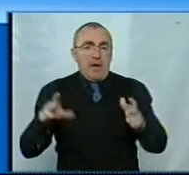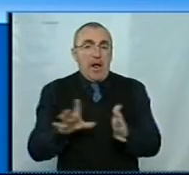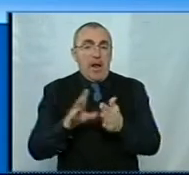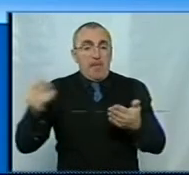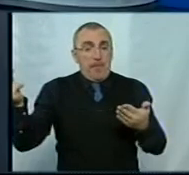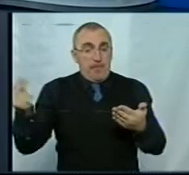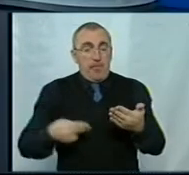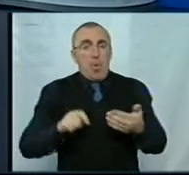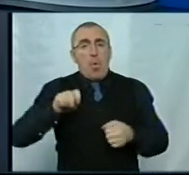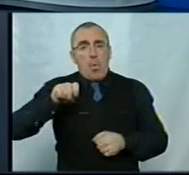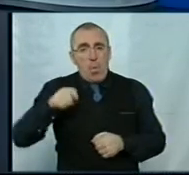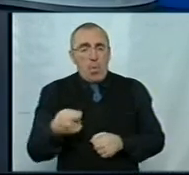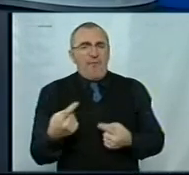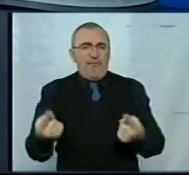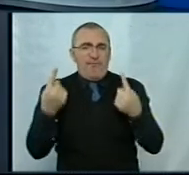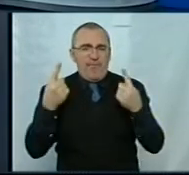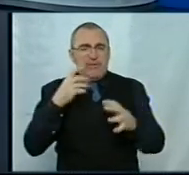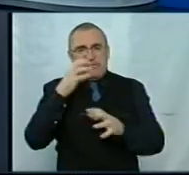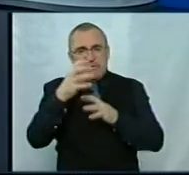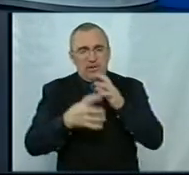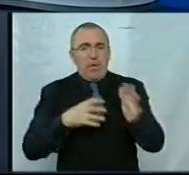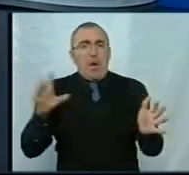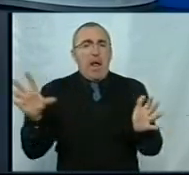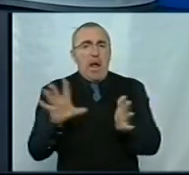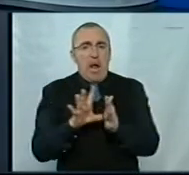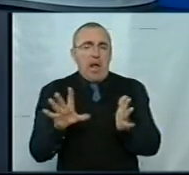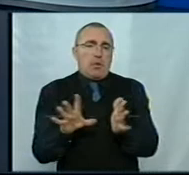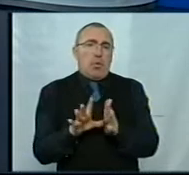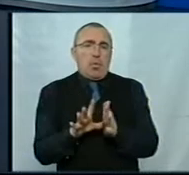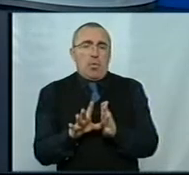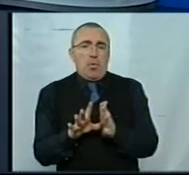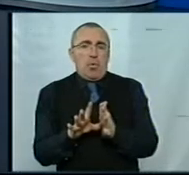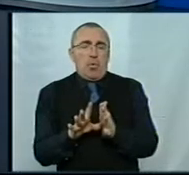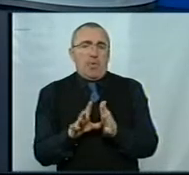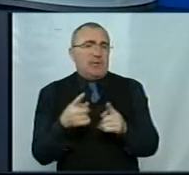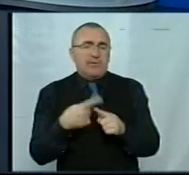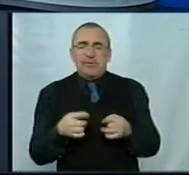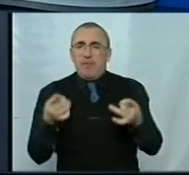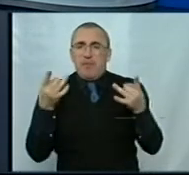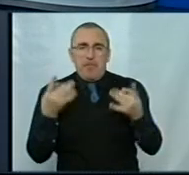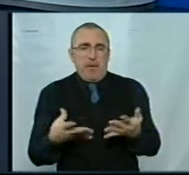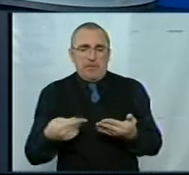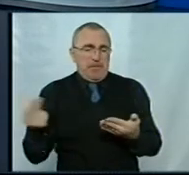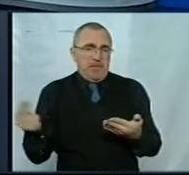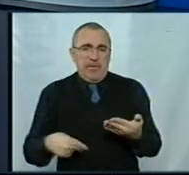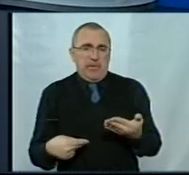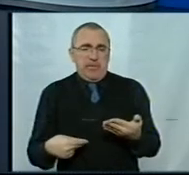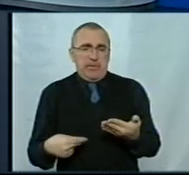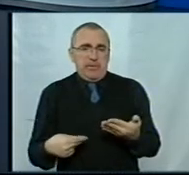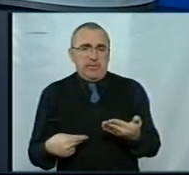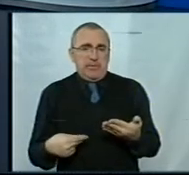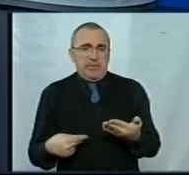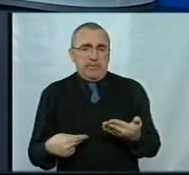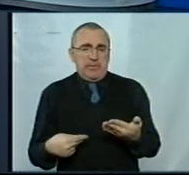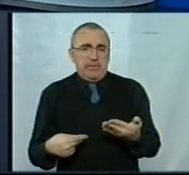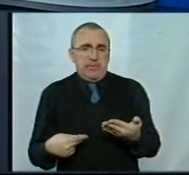підпис – це як ключ у цей великий світ електронного… Та це просто звичайний підпис. Там ключова